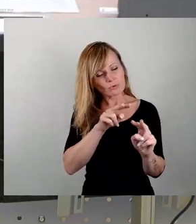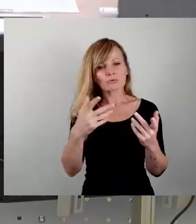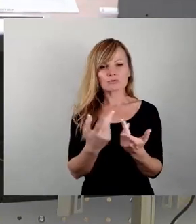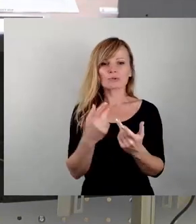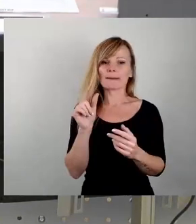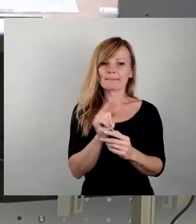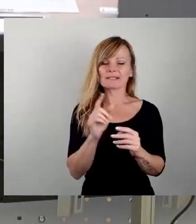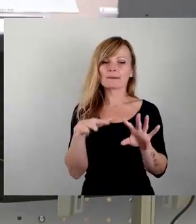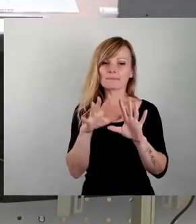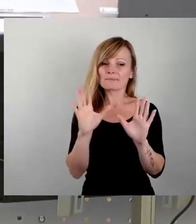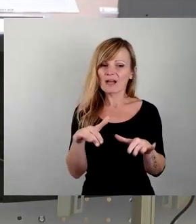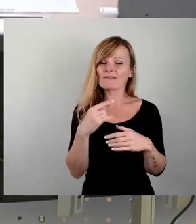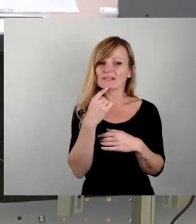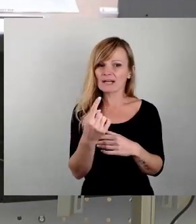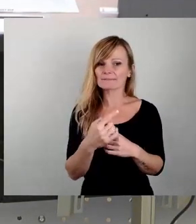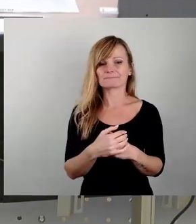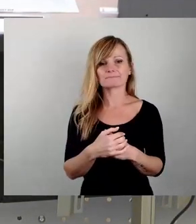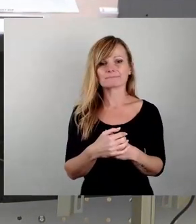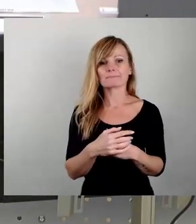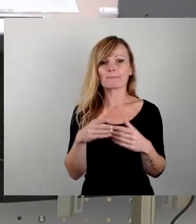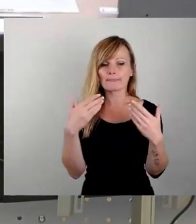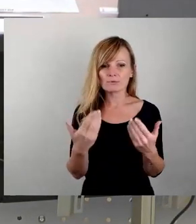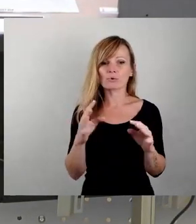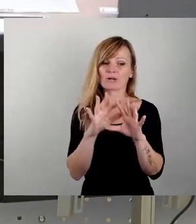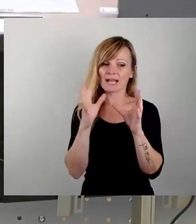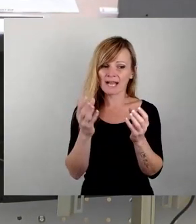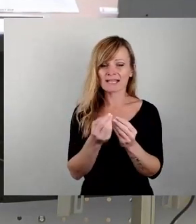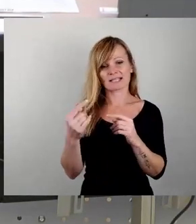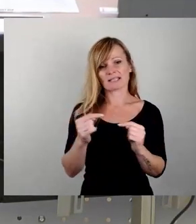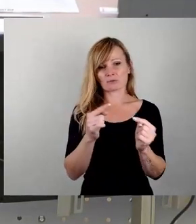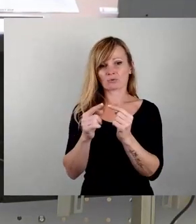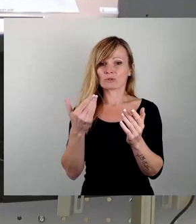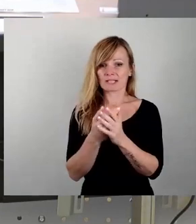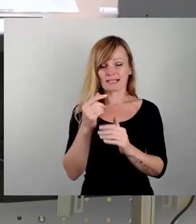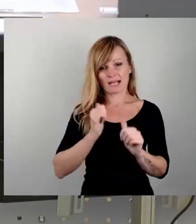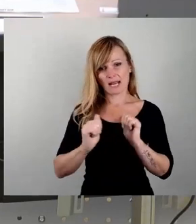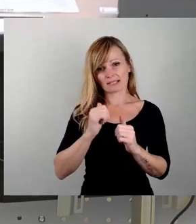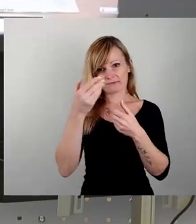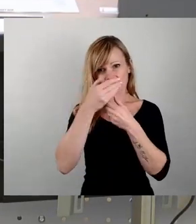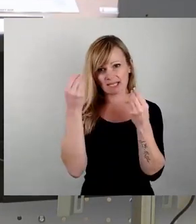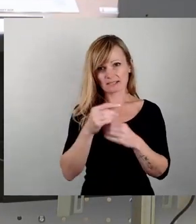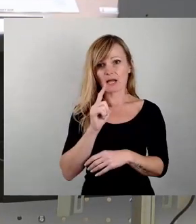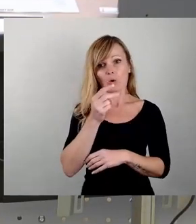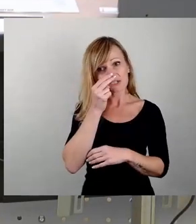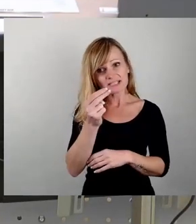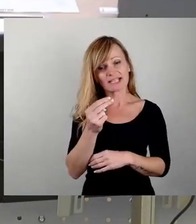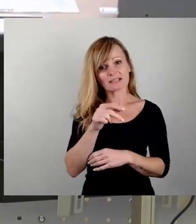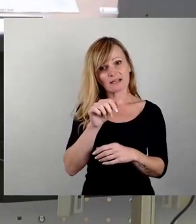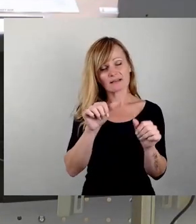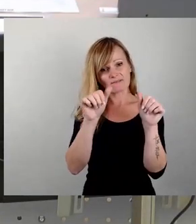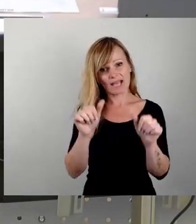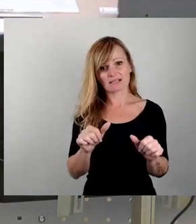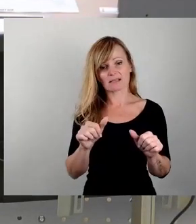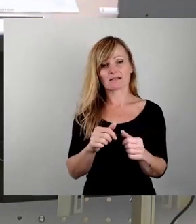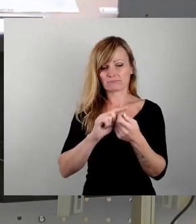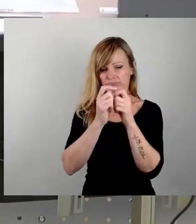dendern darf. Aber das wird in der ganzen Diskussion leider vergessen. Und auch die Sichtweise ändert sich. Der Weg